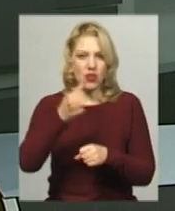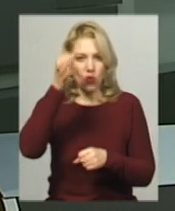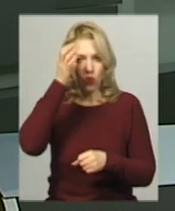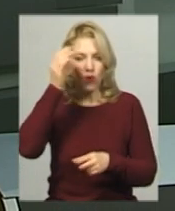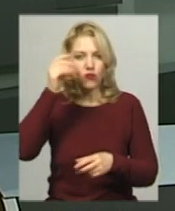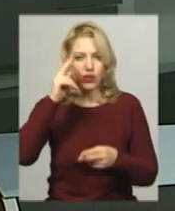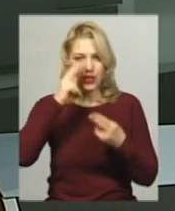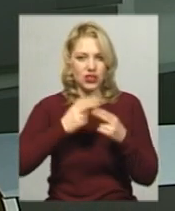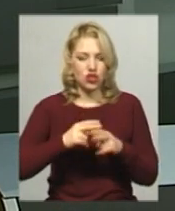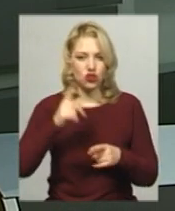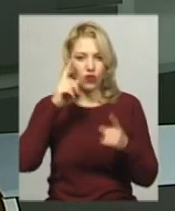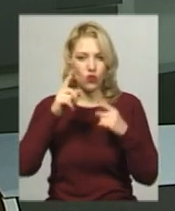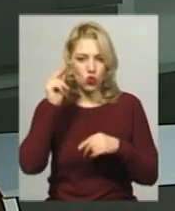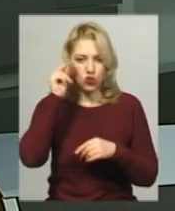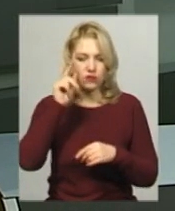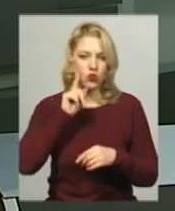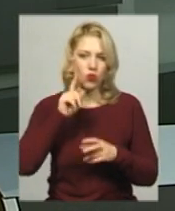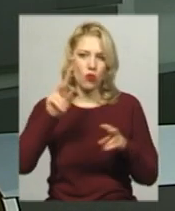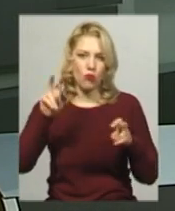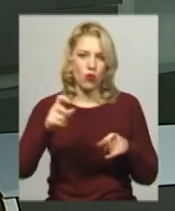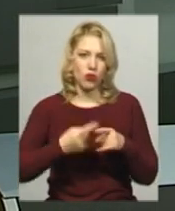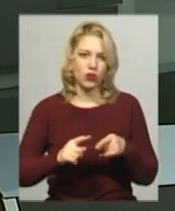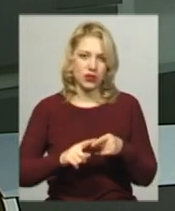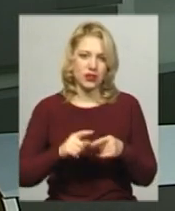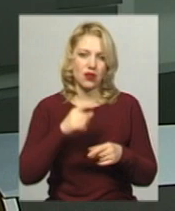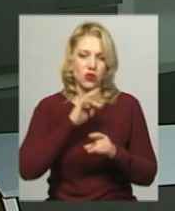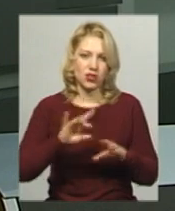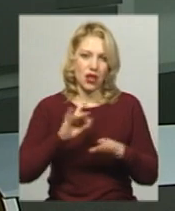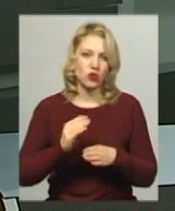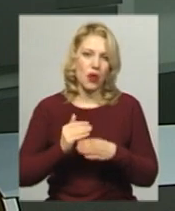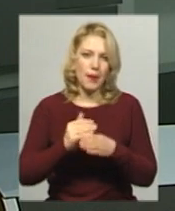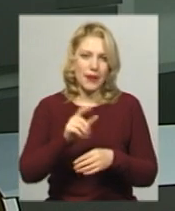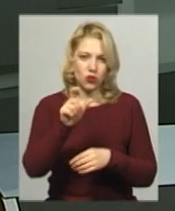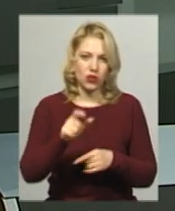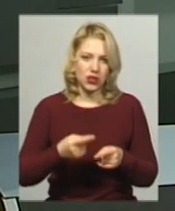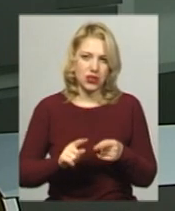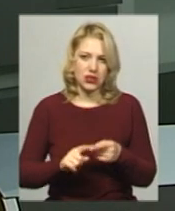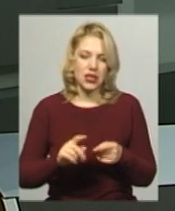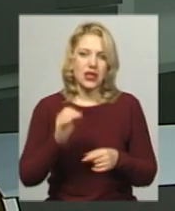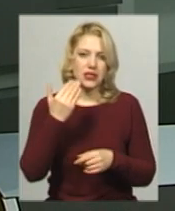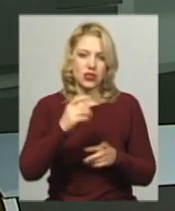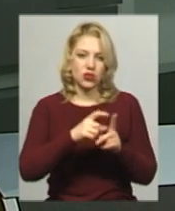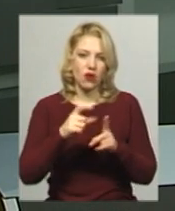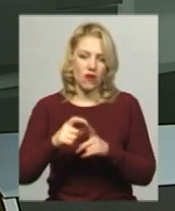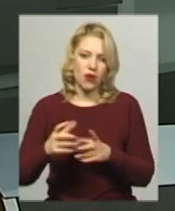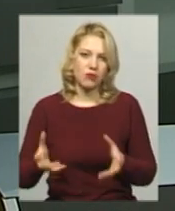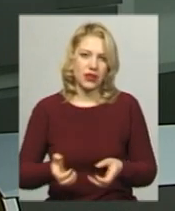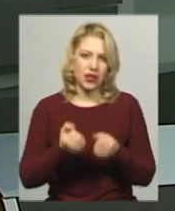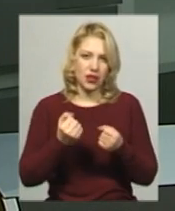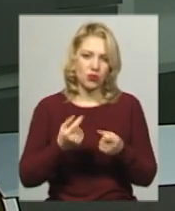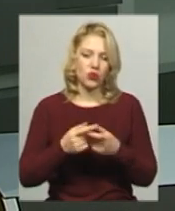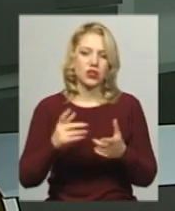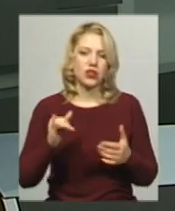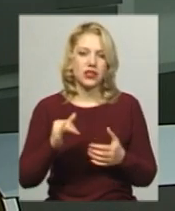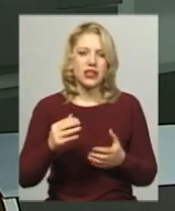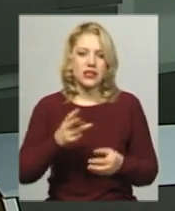творчості учнівської молоді. Про це каже методист центру Наталія Василишина. За її словами, таким чином підтримують та заохочують молодь до